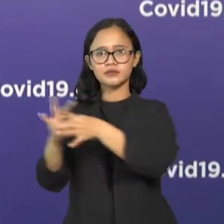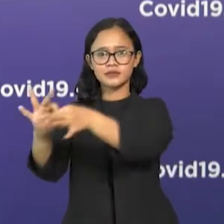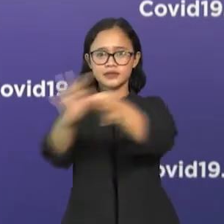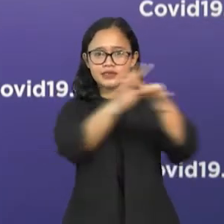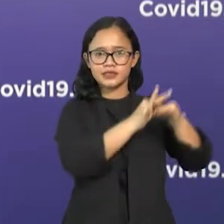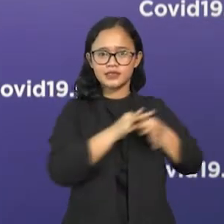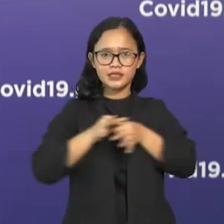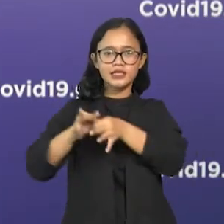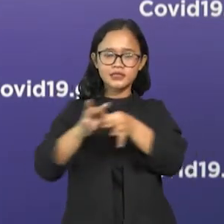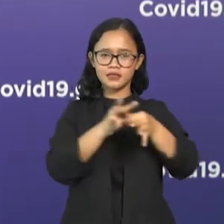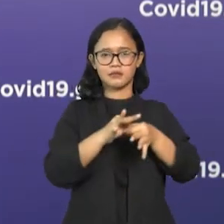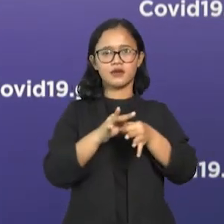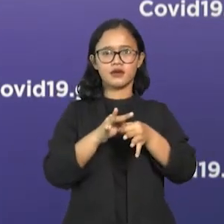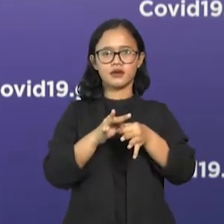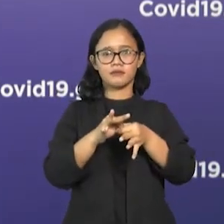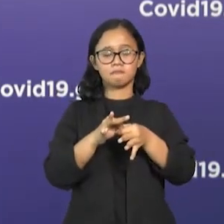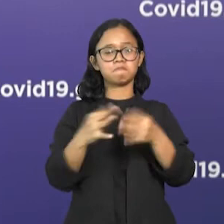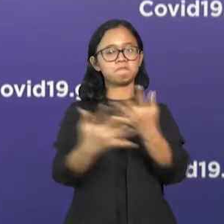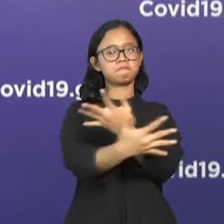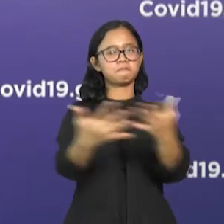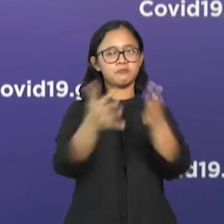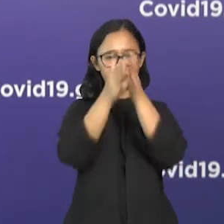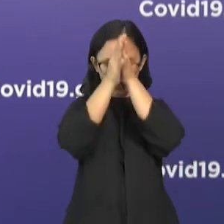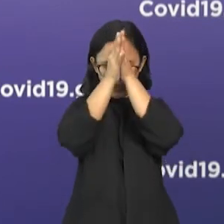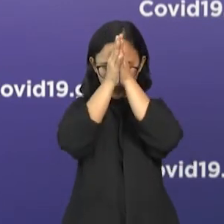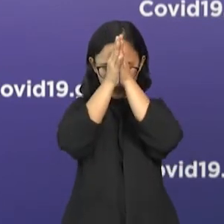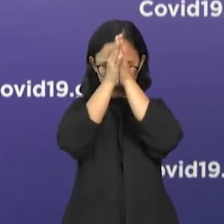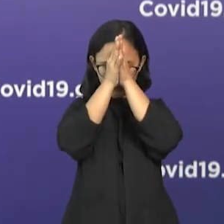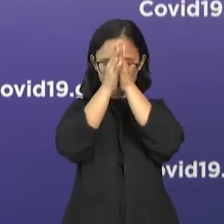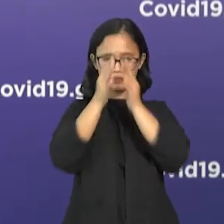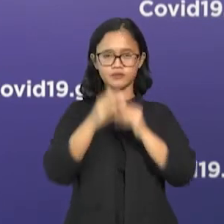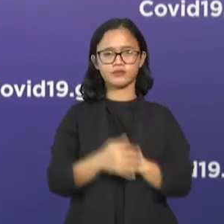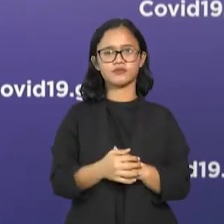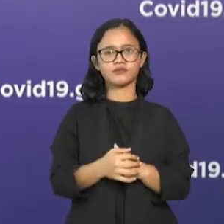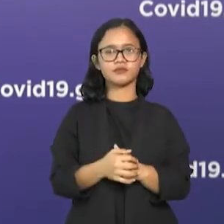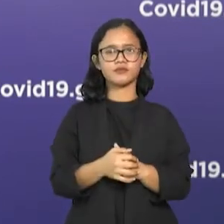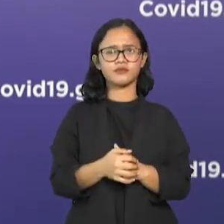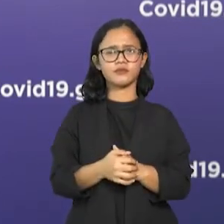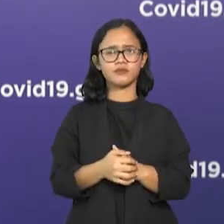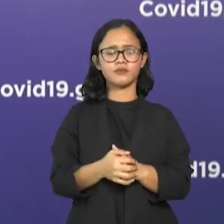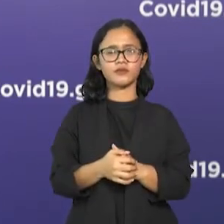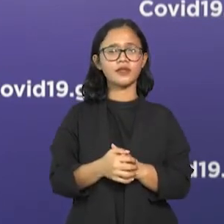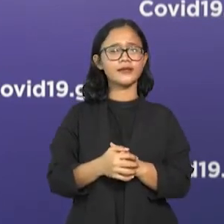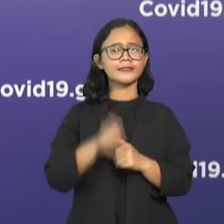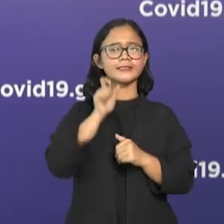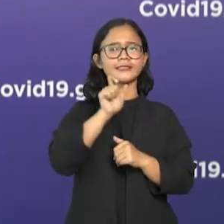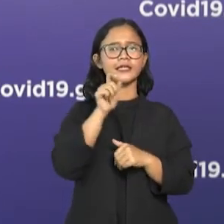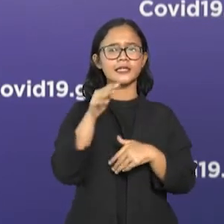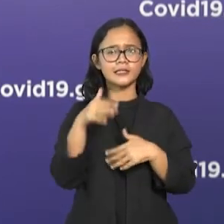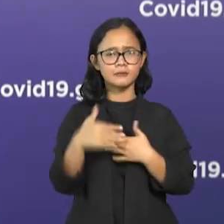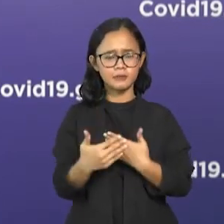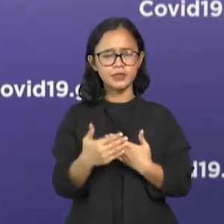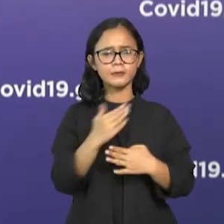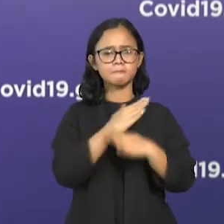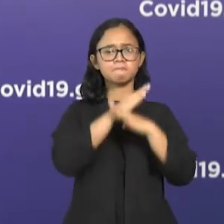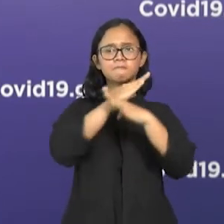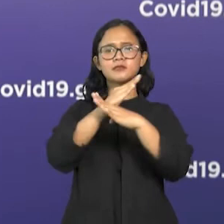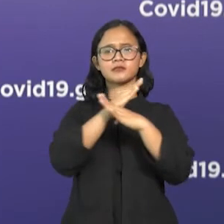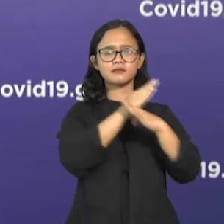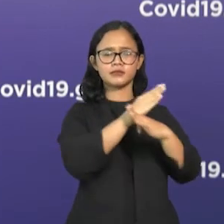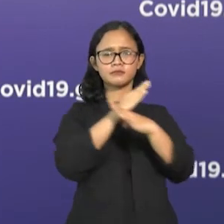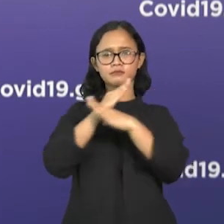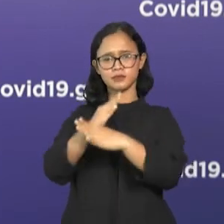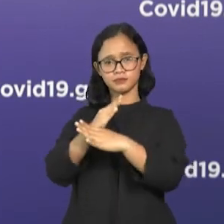seluruh umat Hindu yang ada di Indonesia. Kita lakukan pencegahan-pencegahan, karena